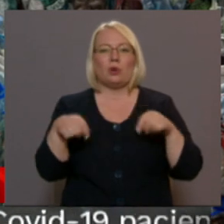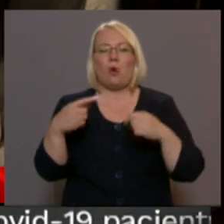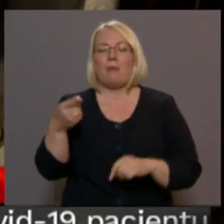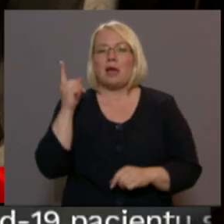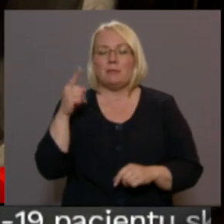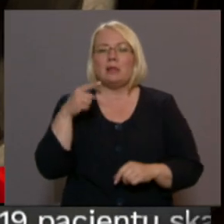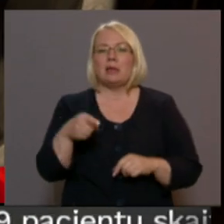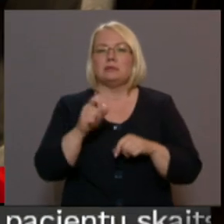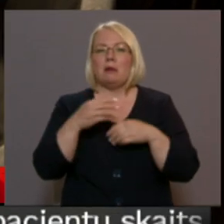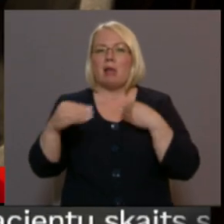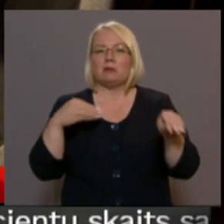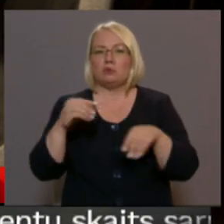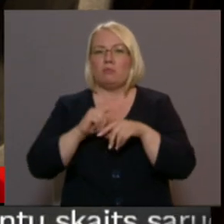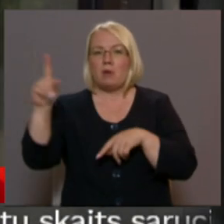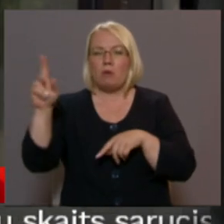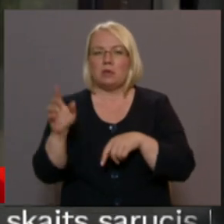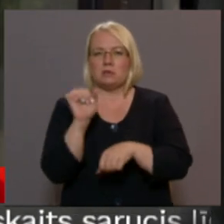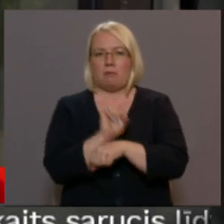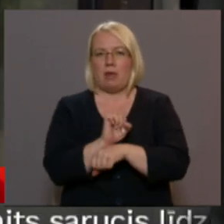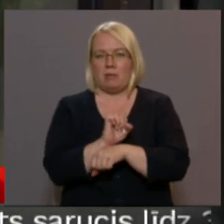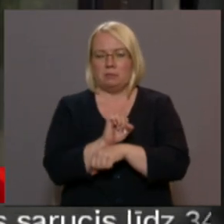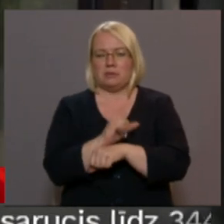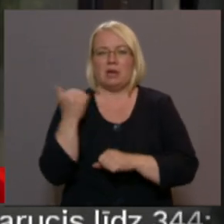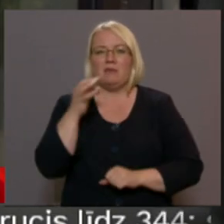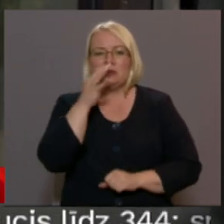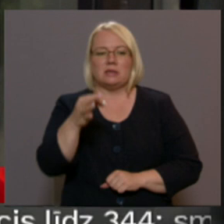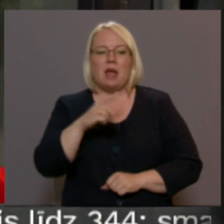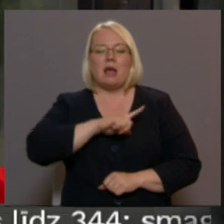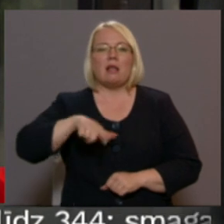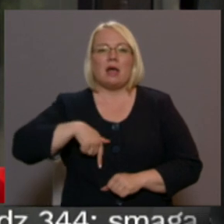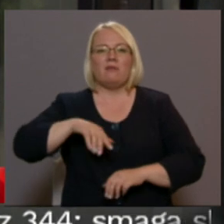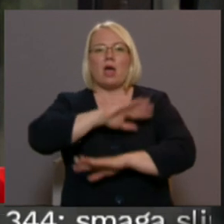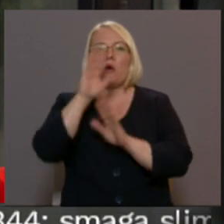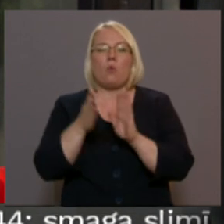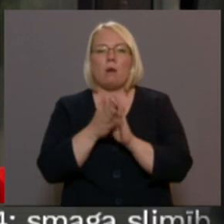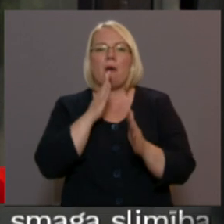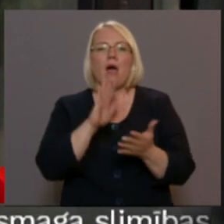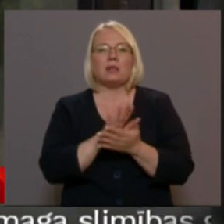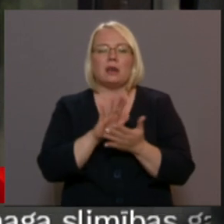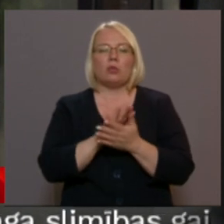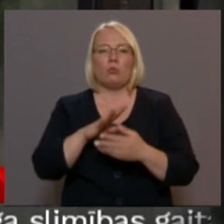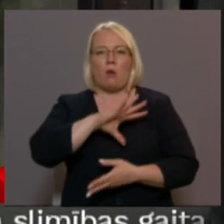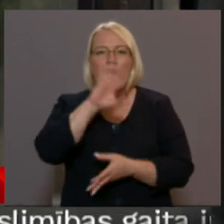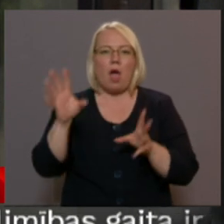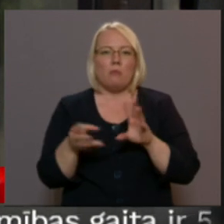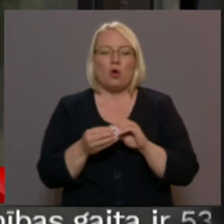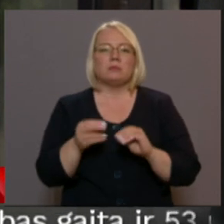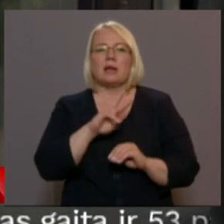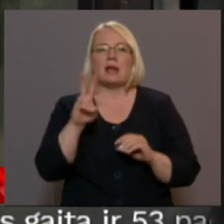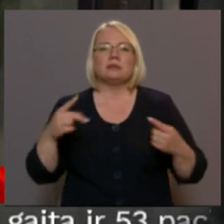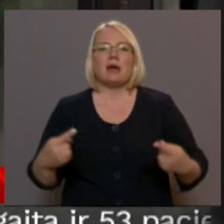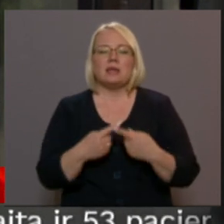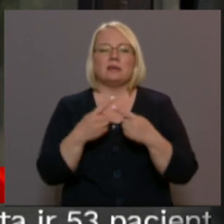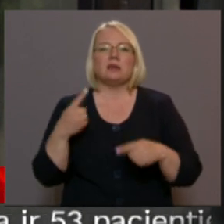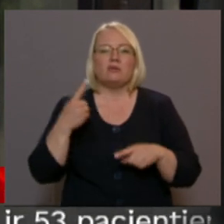šis pieaugums tiks piebramizēts. Latvijā šis kopējais atkrituma apjoms, kas atiecās uz